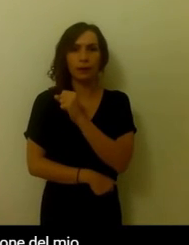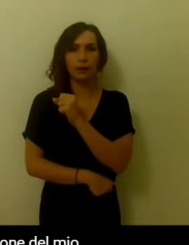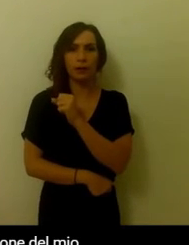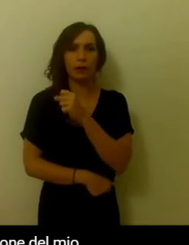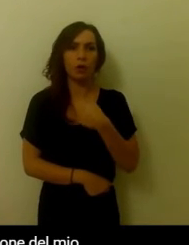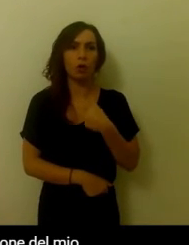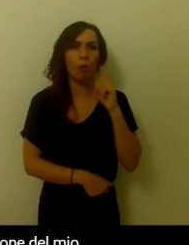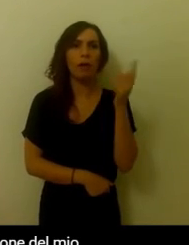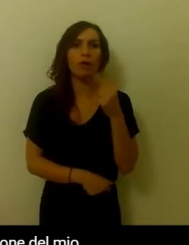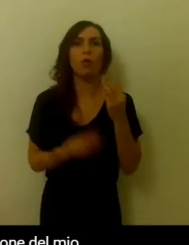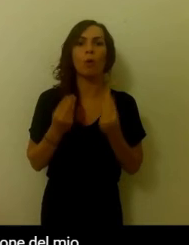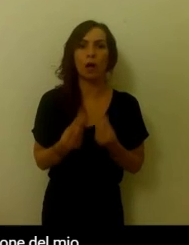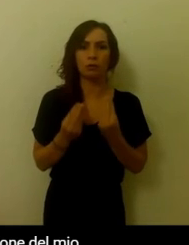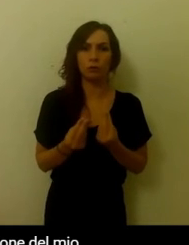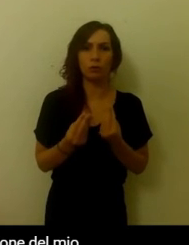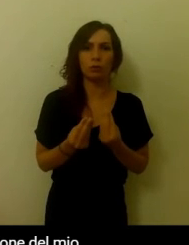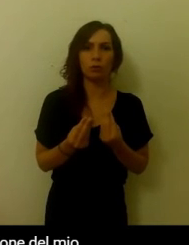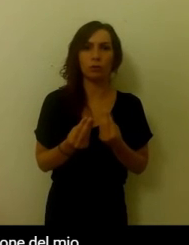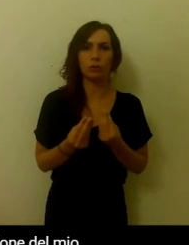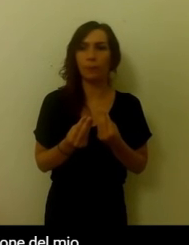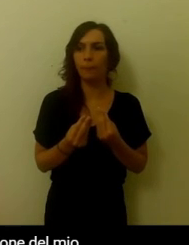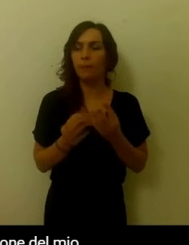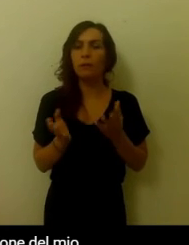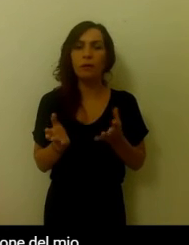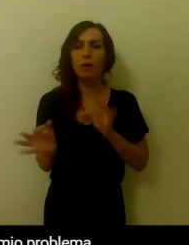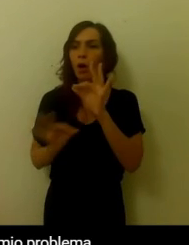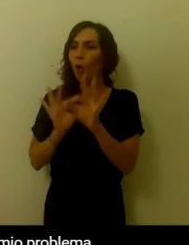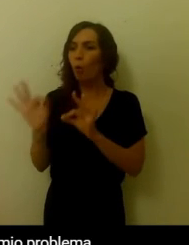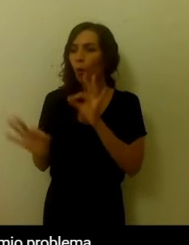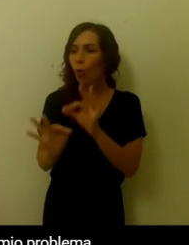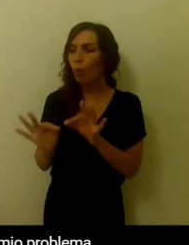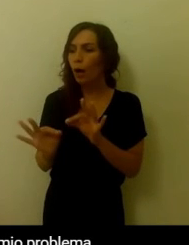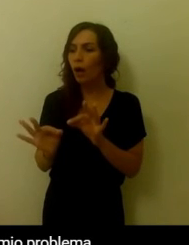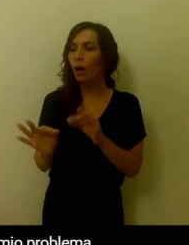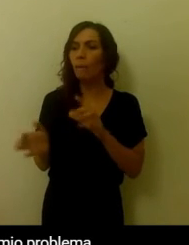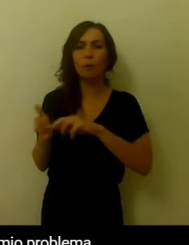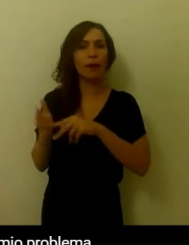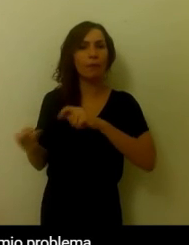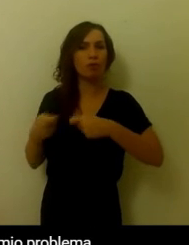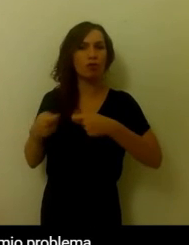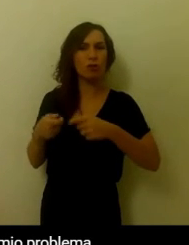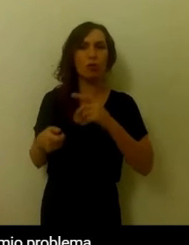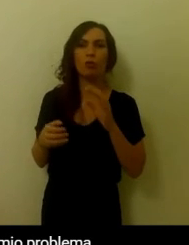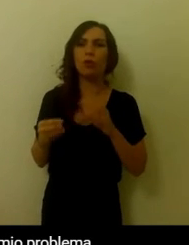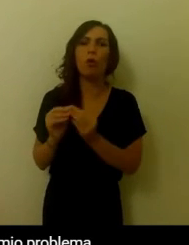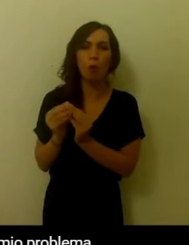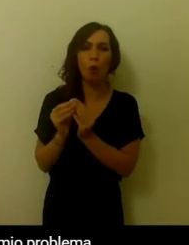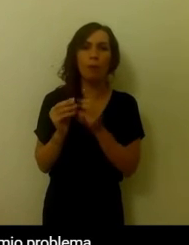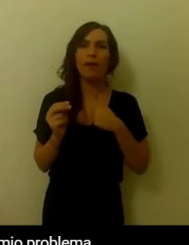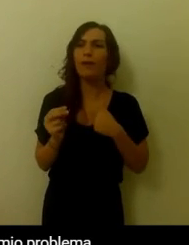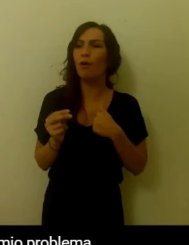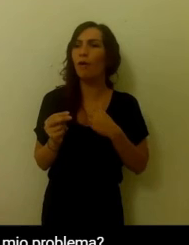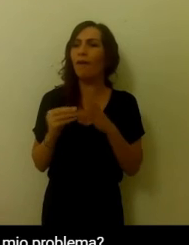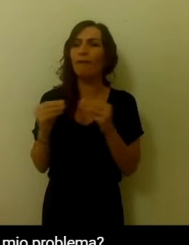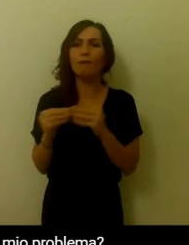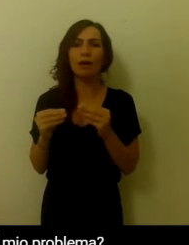meglio? Quali sono tutte le opzioni di cura e di gestione del mio problema? Cosa posso fare io, paziente,